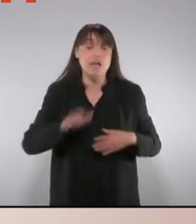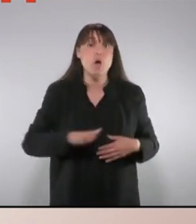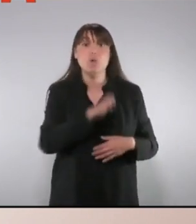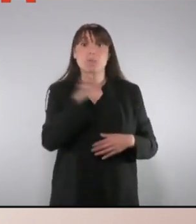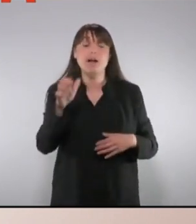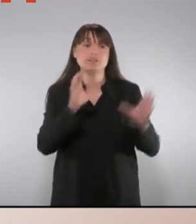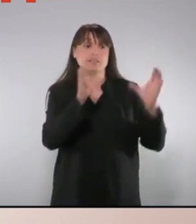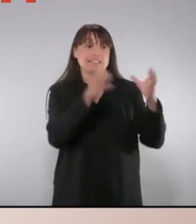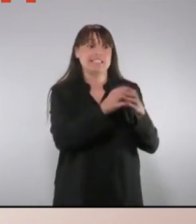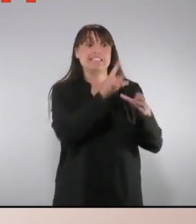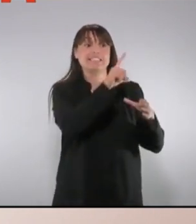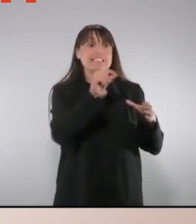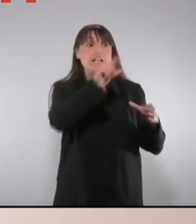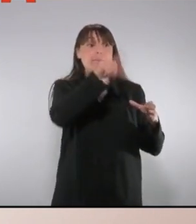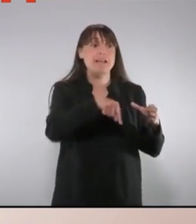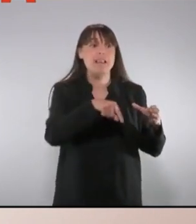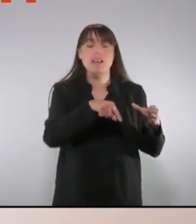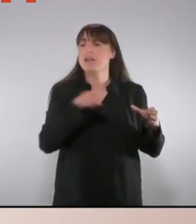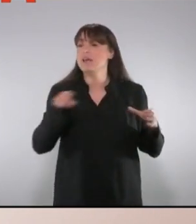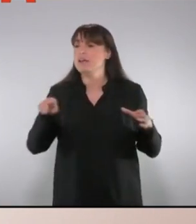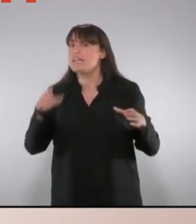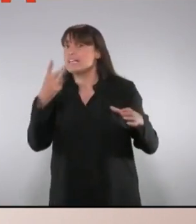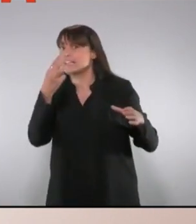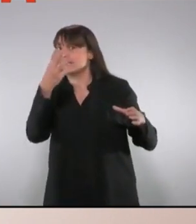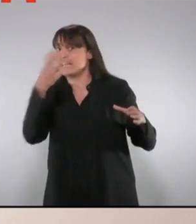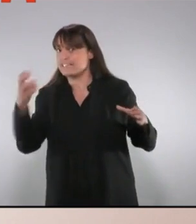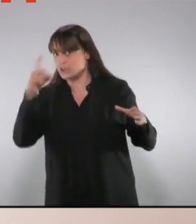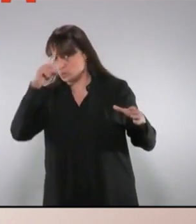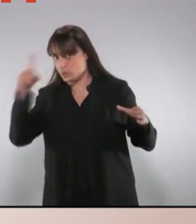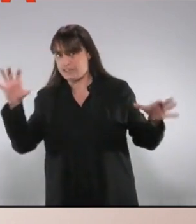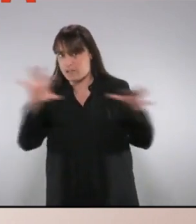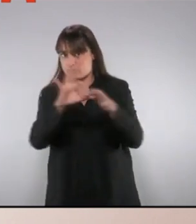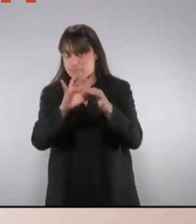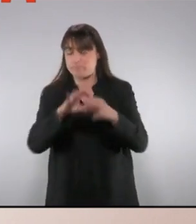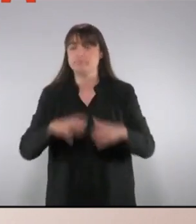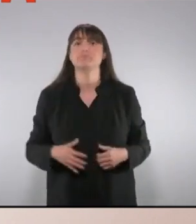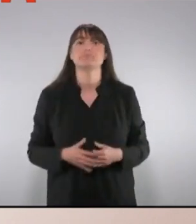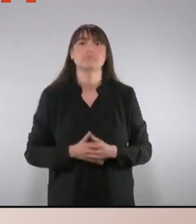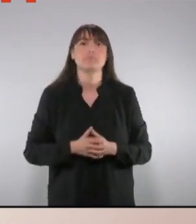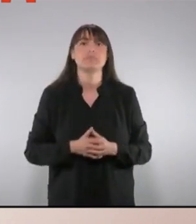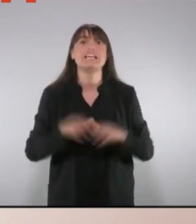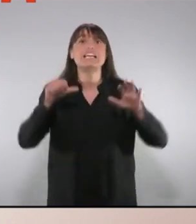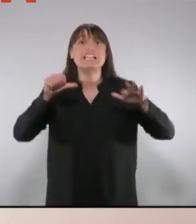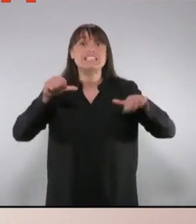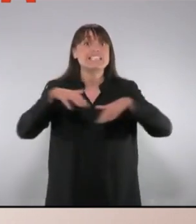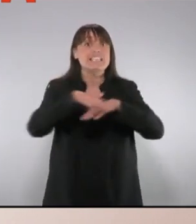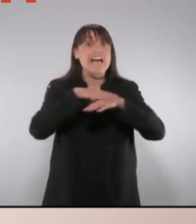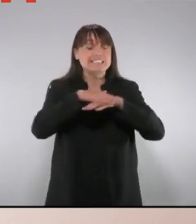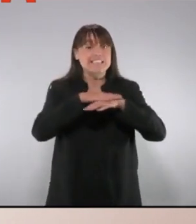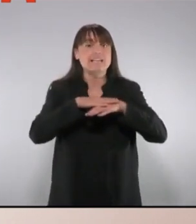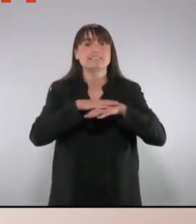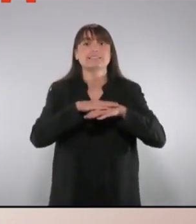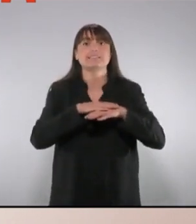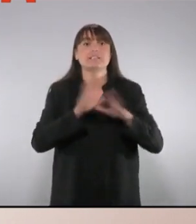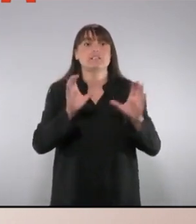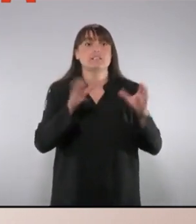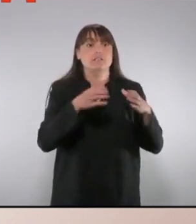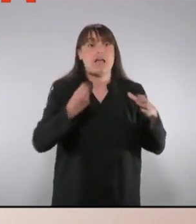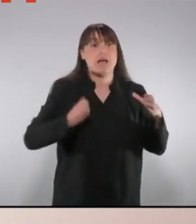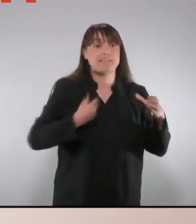300 policies per cada 100.000 habitants i que els 6 estats que menys ràtio de policia per habitant tenen pràcticament